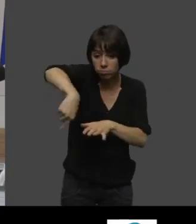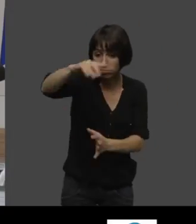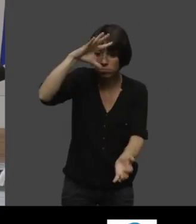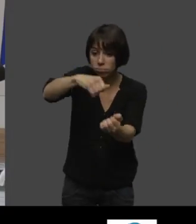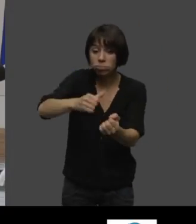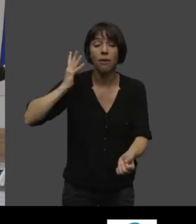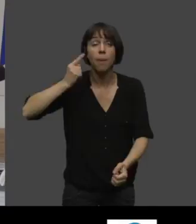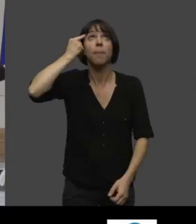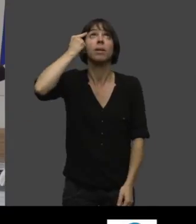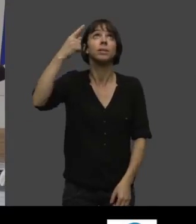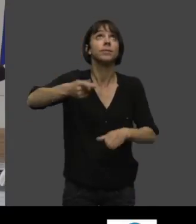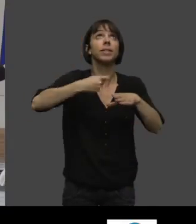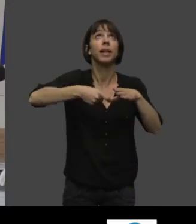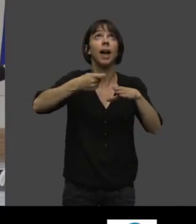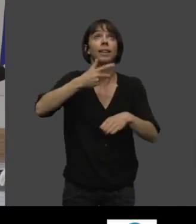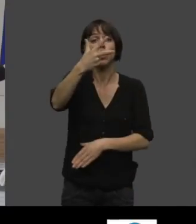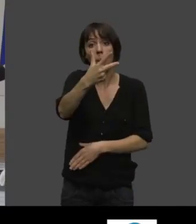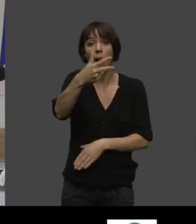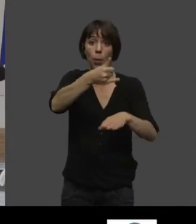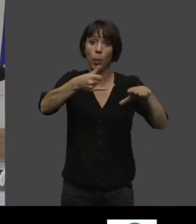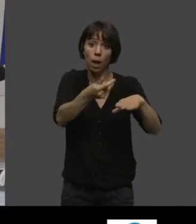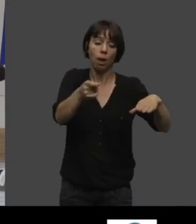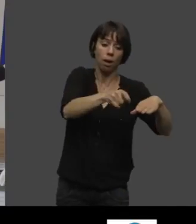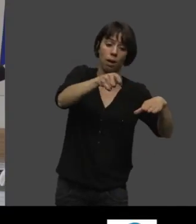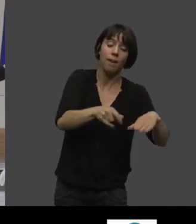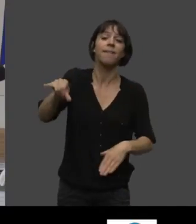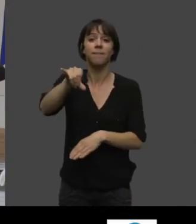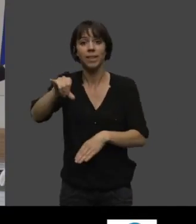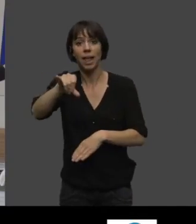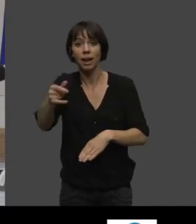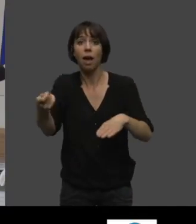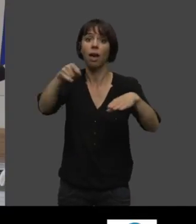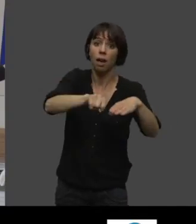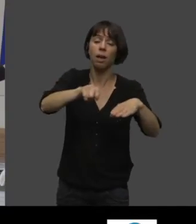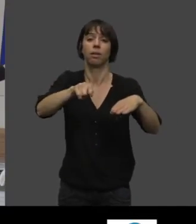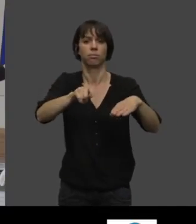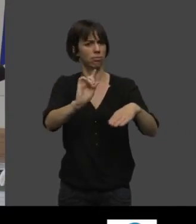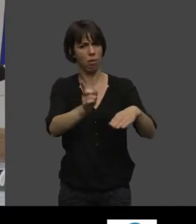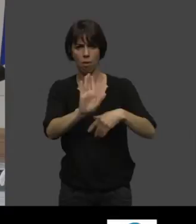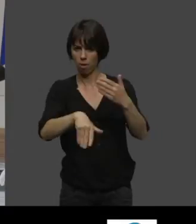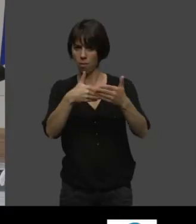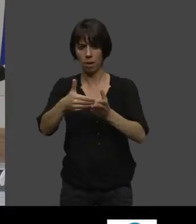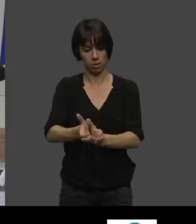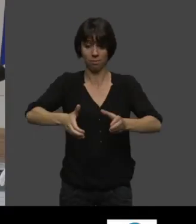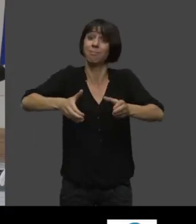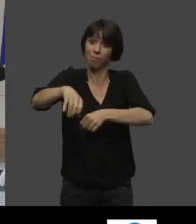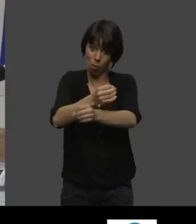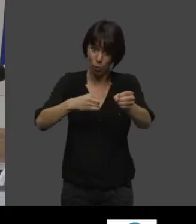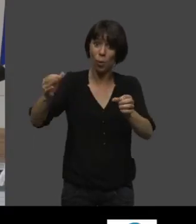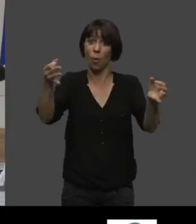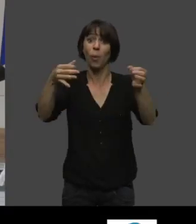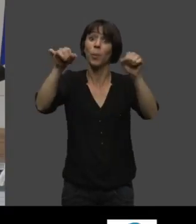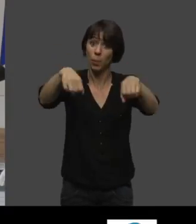cuillère de vinaigre et du salu de poire. On peut mettre dedans un bouillon et après, on peut décliner les bouillons.'est... Oui,